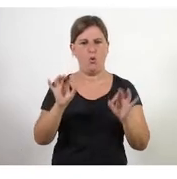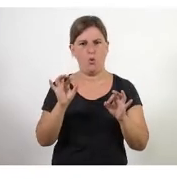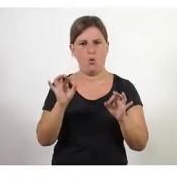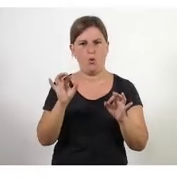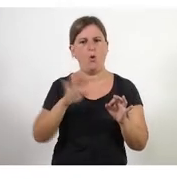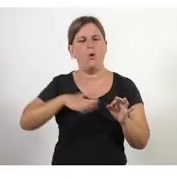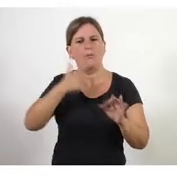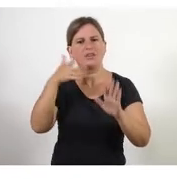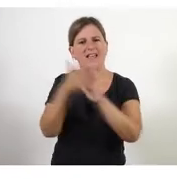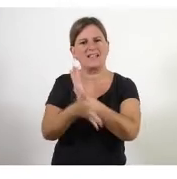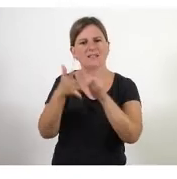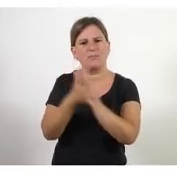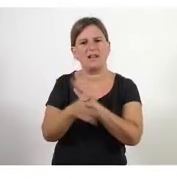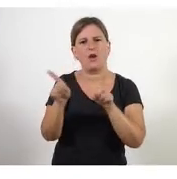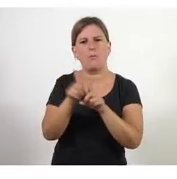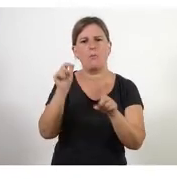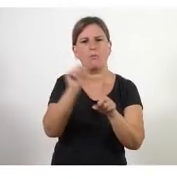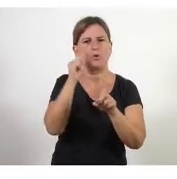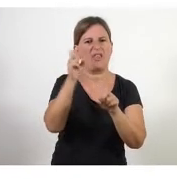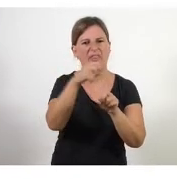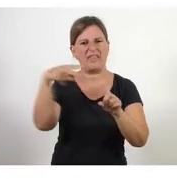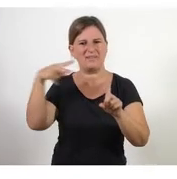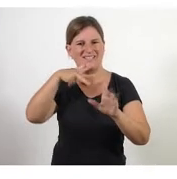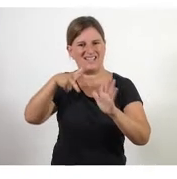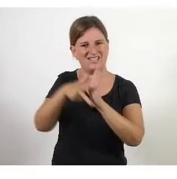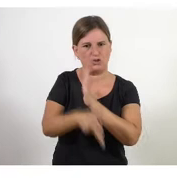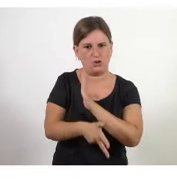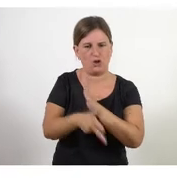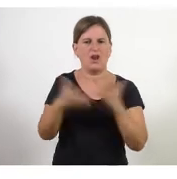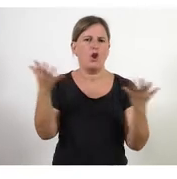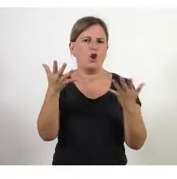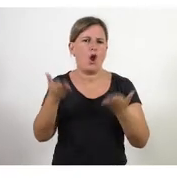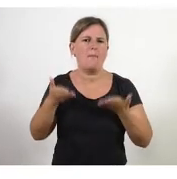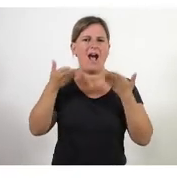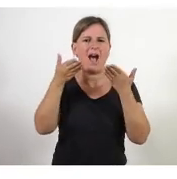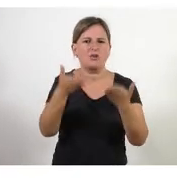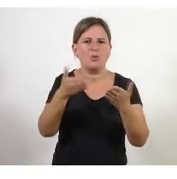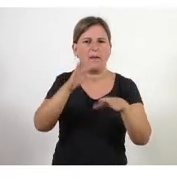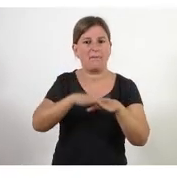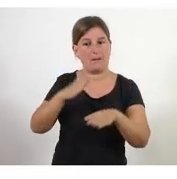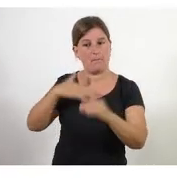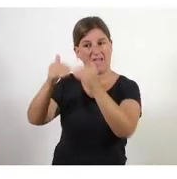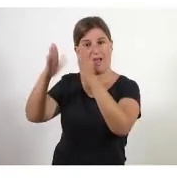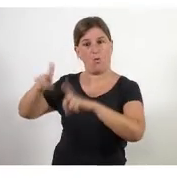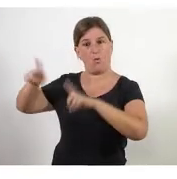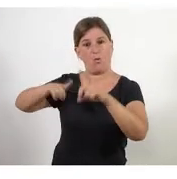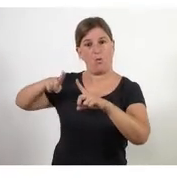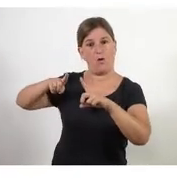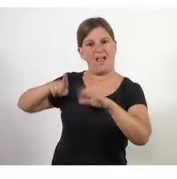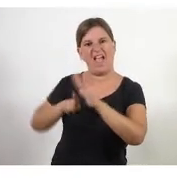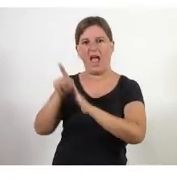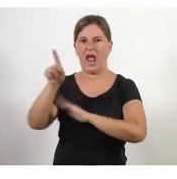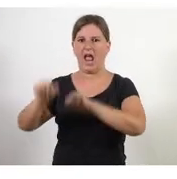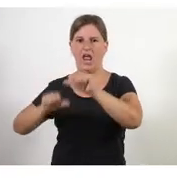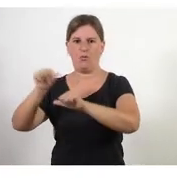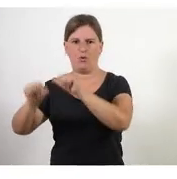mirada d'història i de com podeu ajudar a evolucionar a la vostra organització. És un llibre